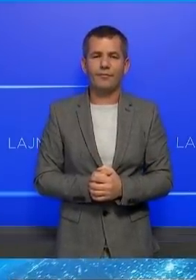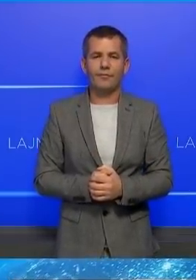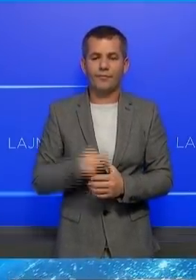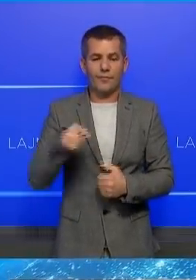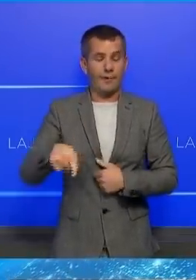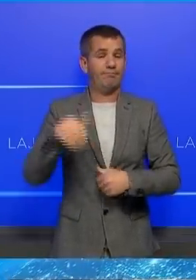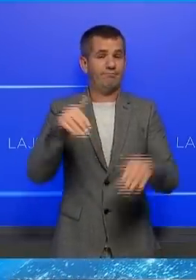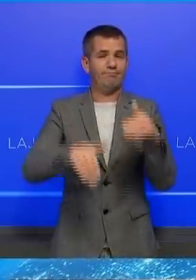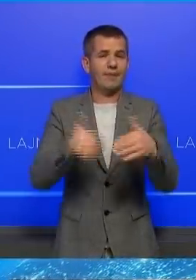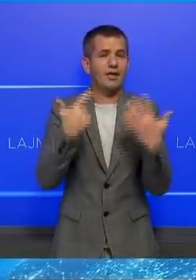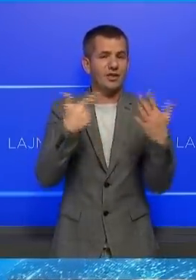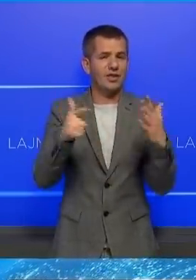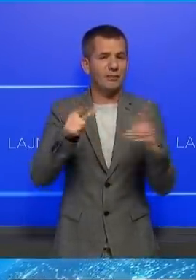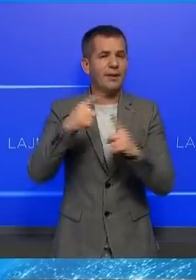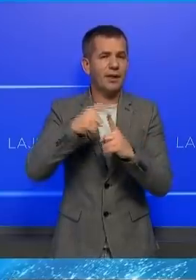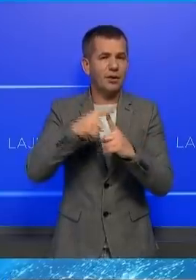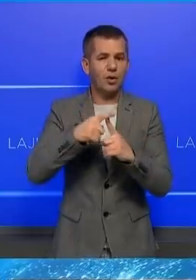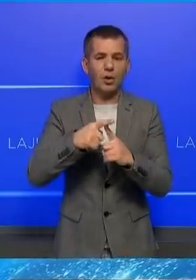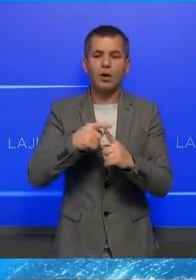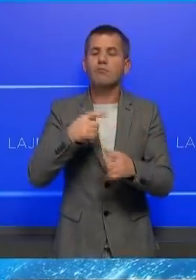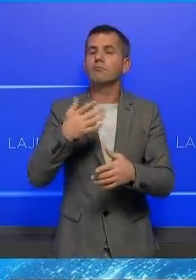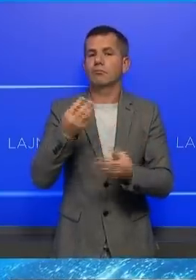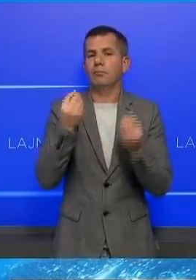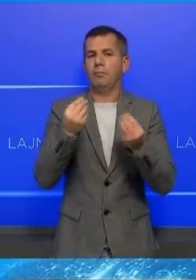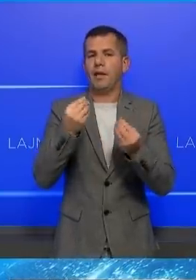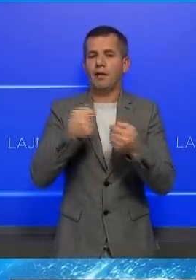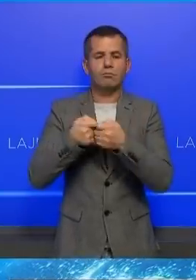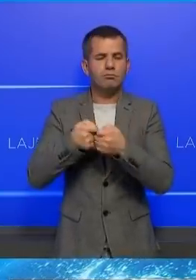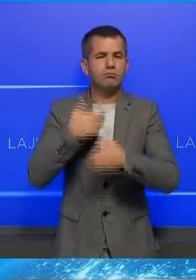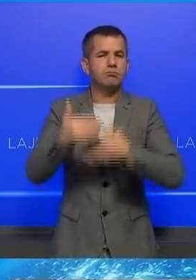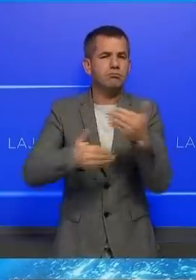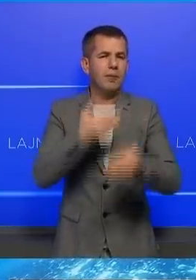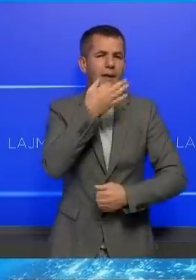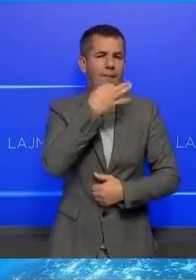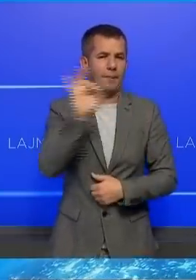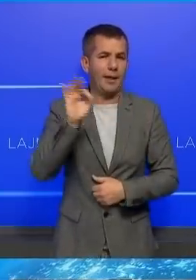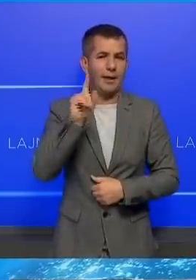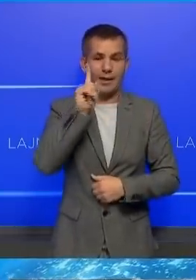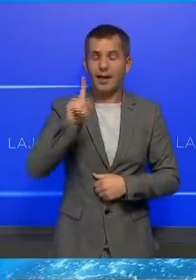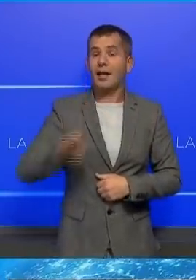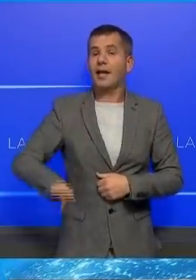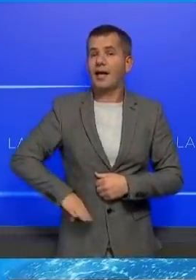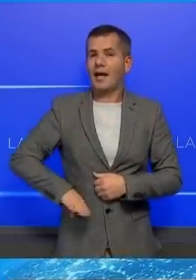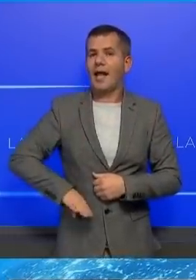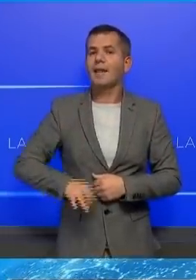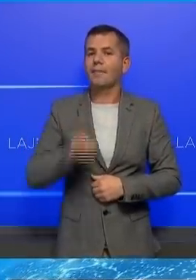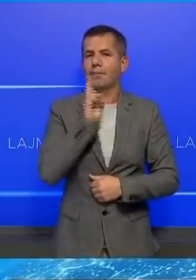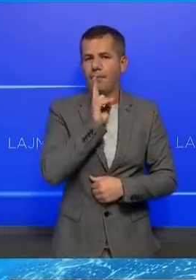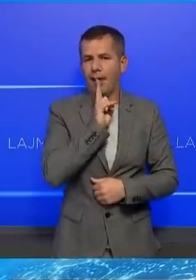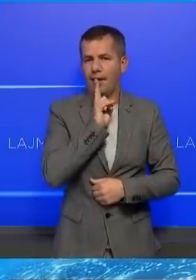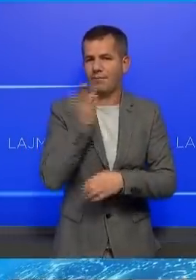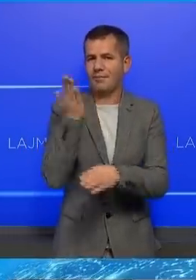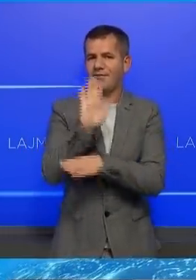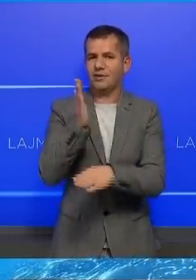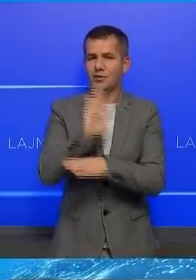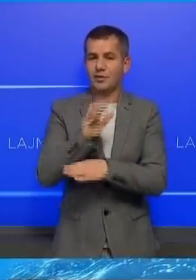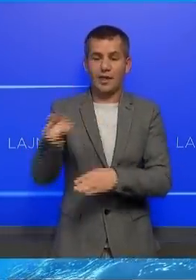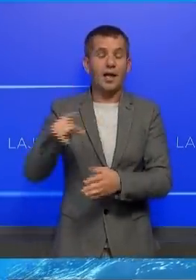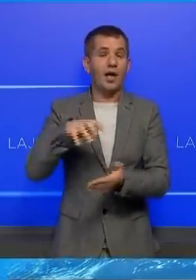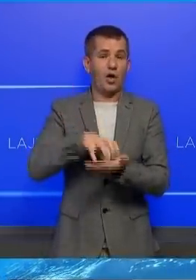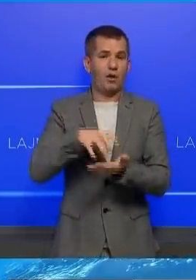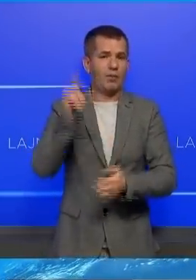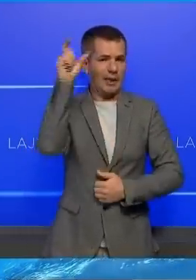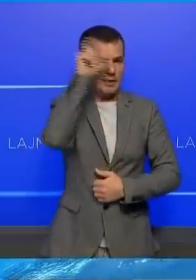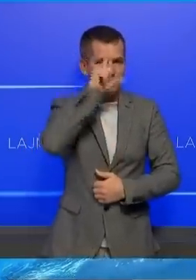Zgjede të 17-tëtorit kanë qenë të organizuar amirë, për fatë të keqë gratë kanë qenë të nënë përfatësuara. Lista sërbe ka